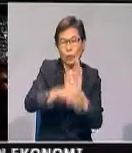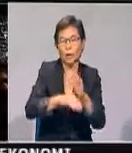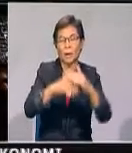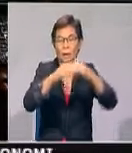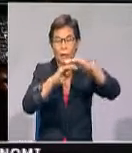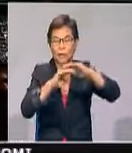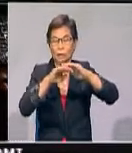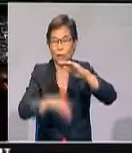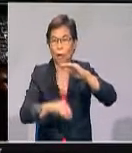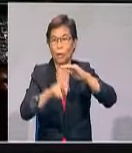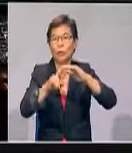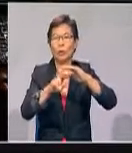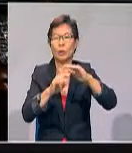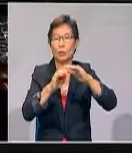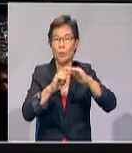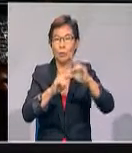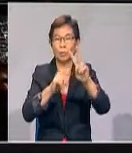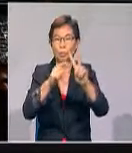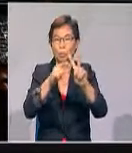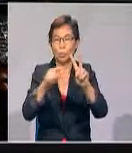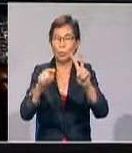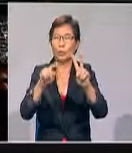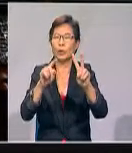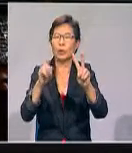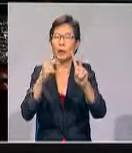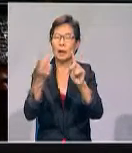,000 kepada RM4,000 sebulan.